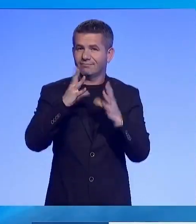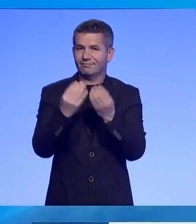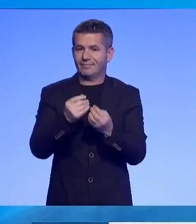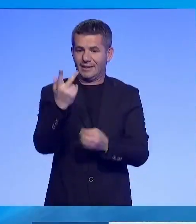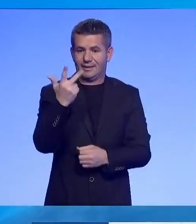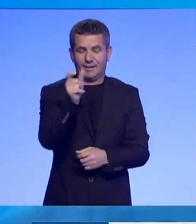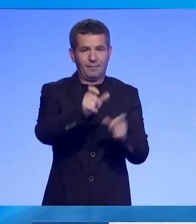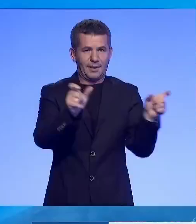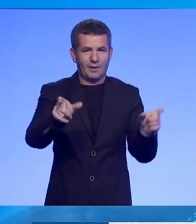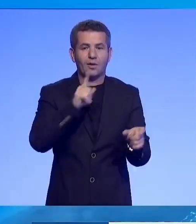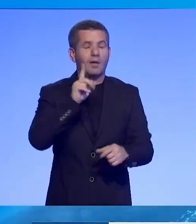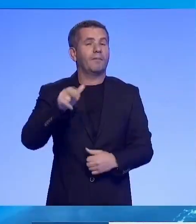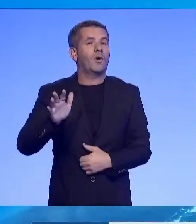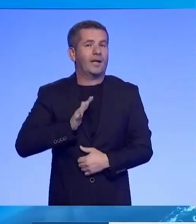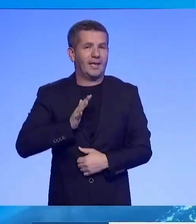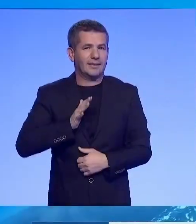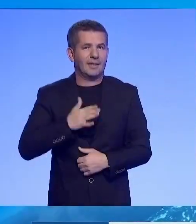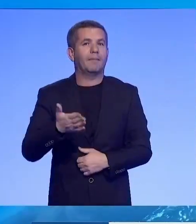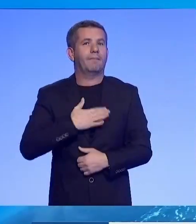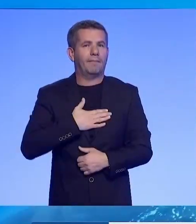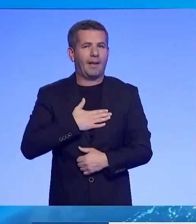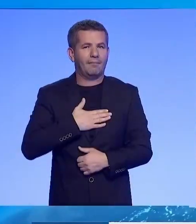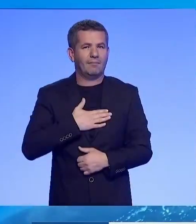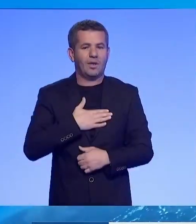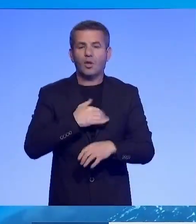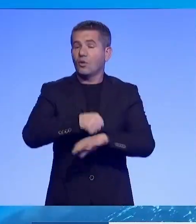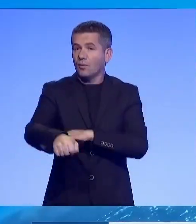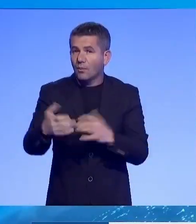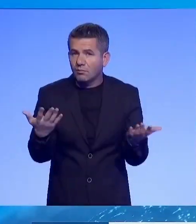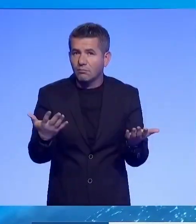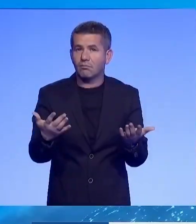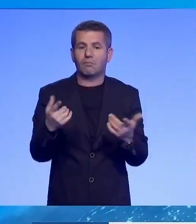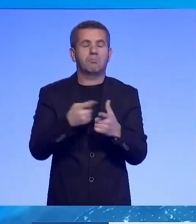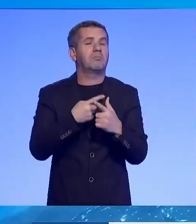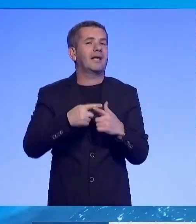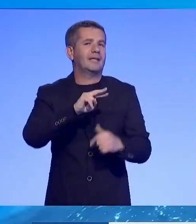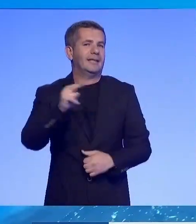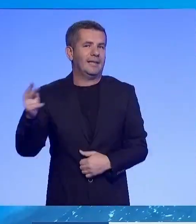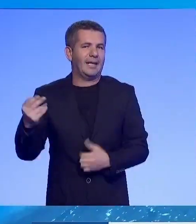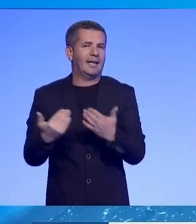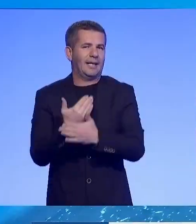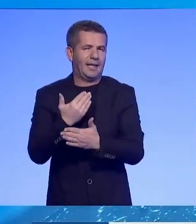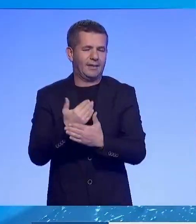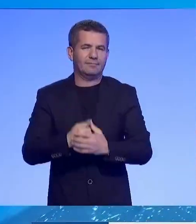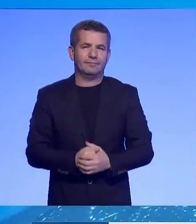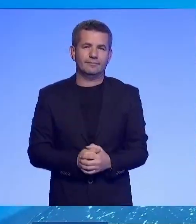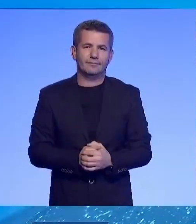në Liri eksiston në reziku i përsëritjes e vejprës penale, apo i kërër jesën dë një vejprë të rej penale.